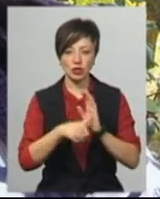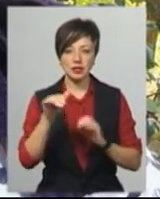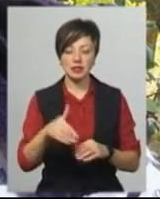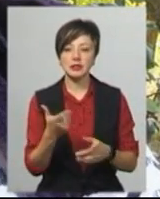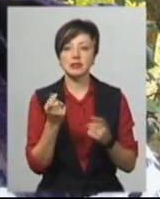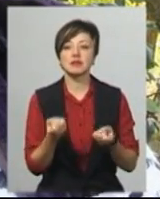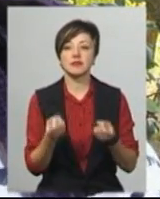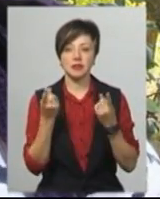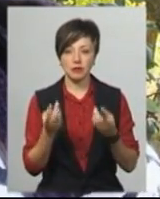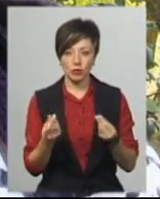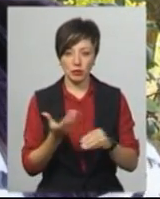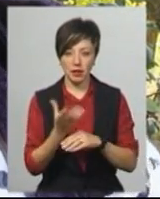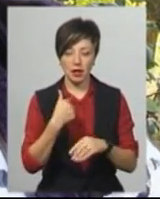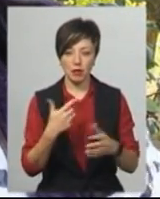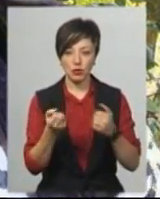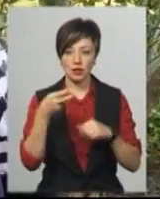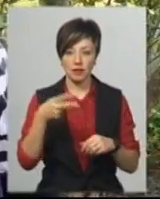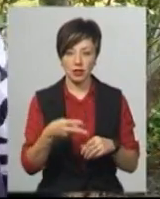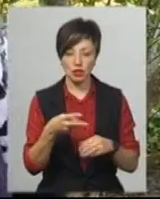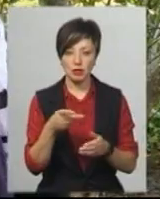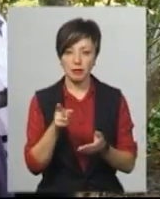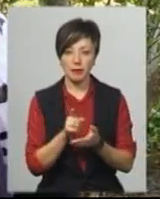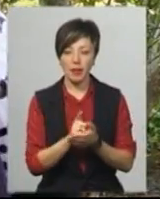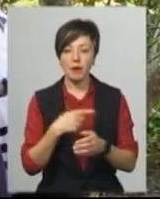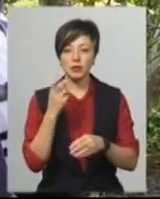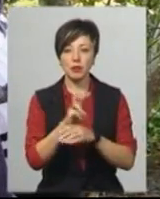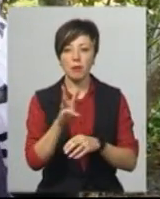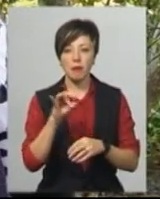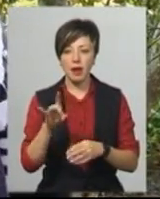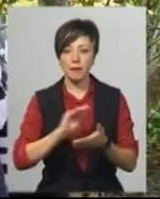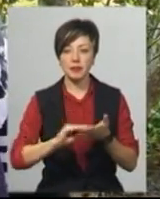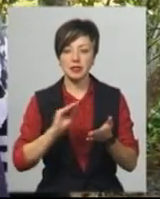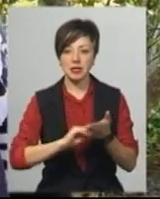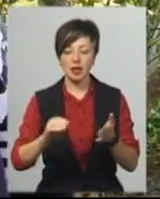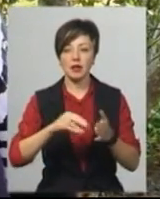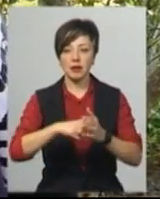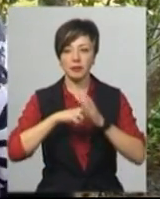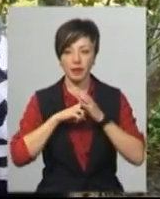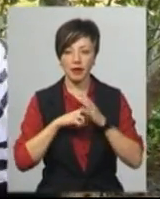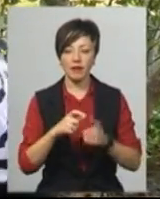тисяч за що платити? Я отримую 2 тисячі. Пішли ми до мера города, писали, звідти прийшла нам